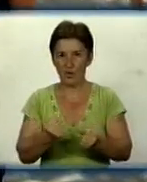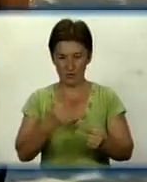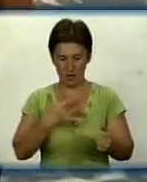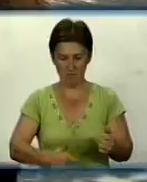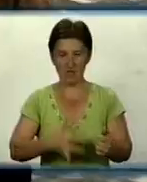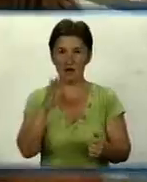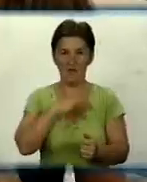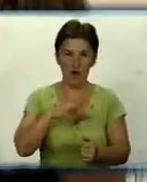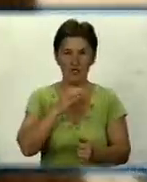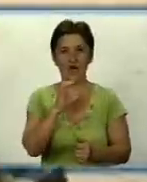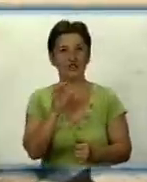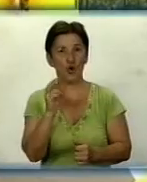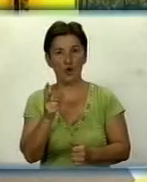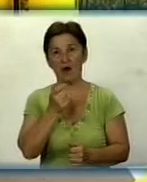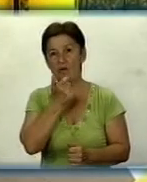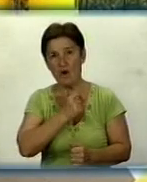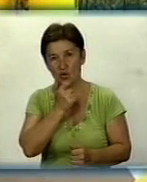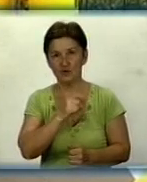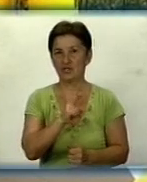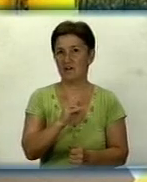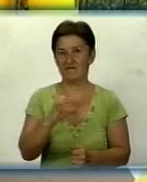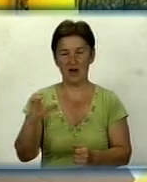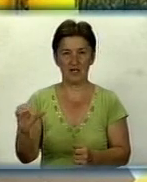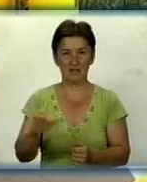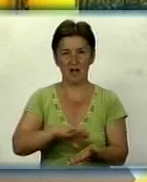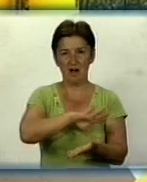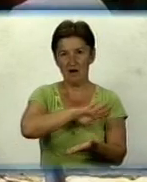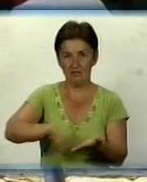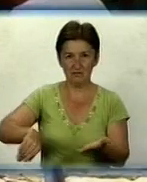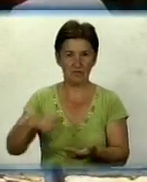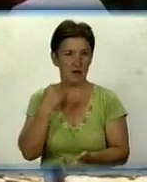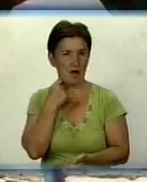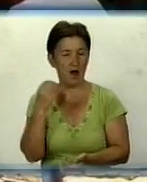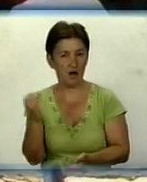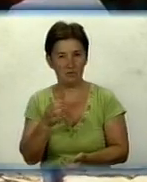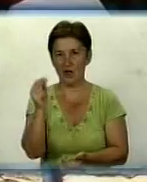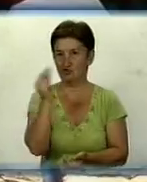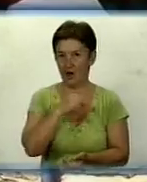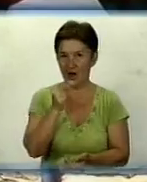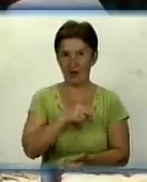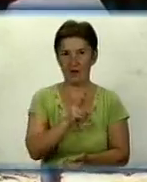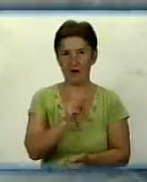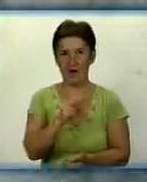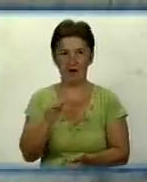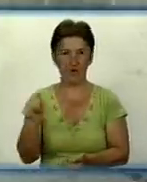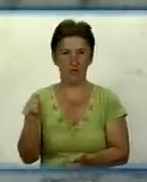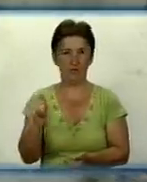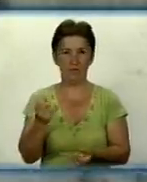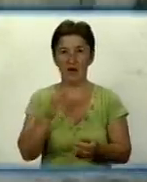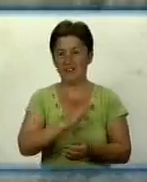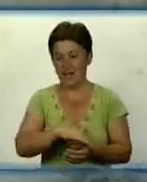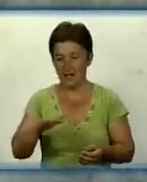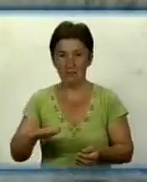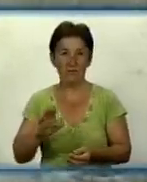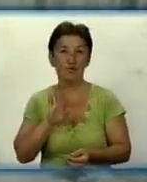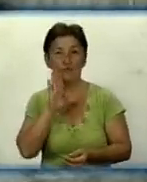воду, соки, морси, морозиво та квас. І виключити з раціону алкогольні напої, чай та каву. З дітьми гуляти до півдня та після